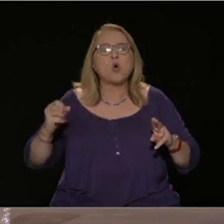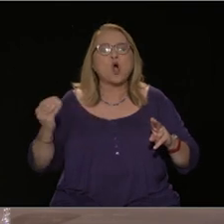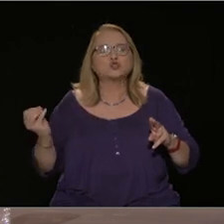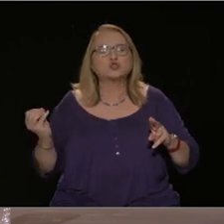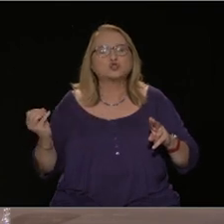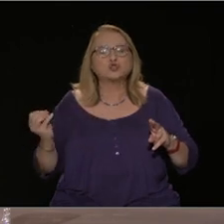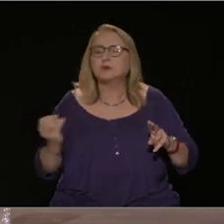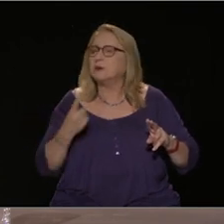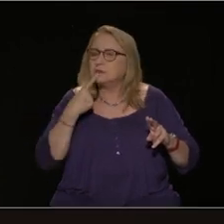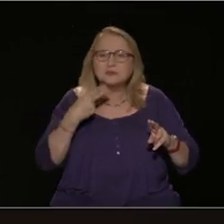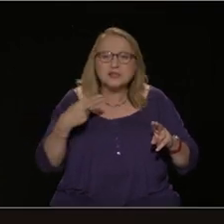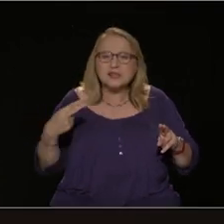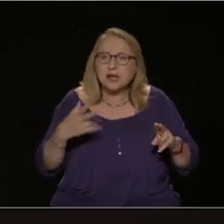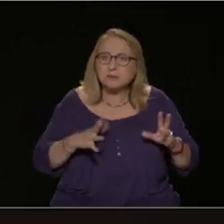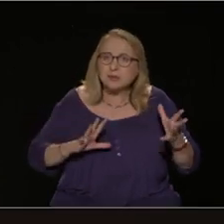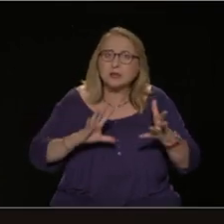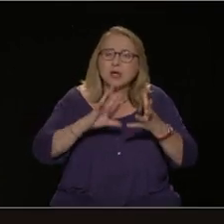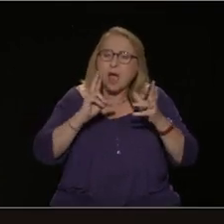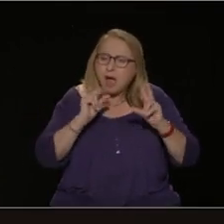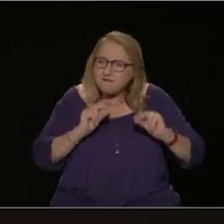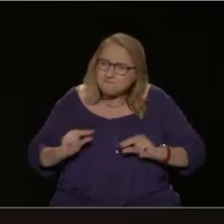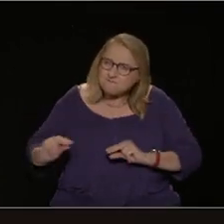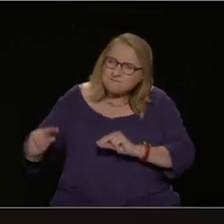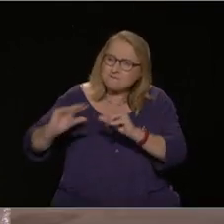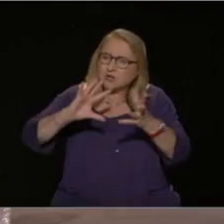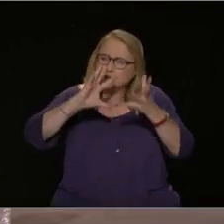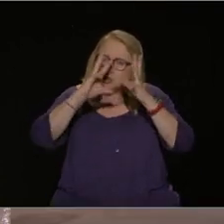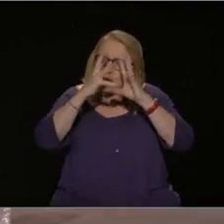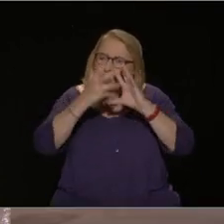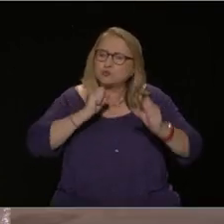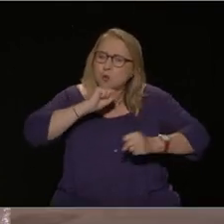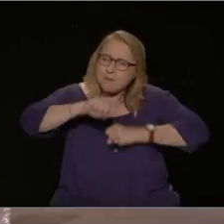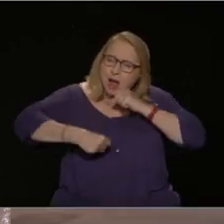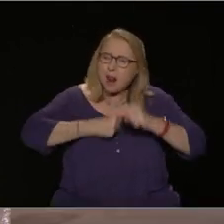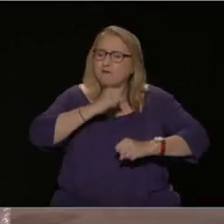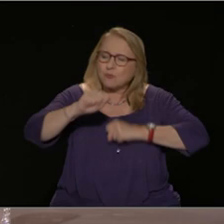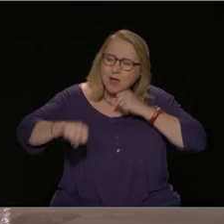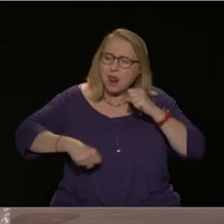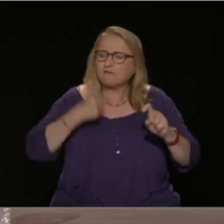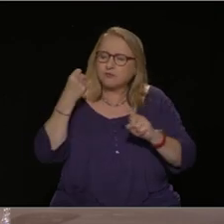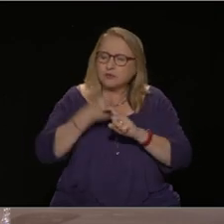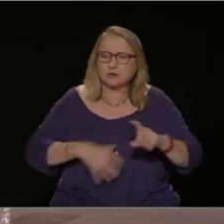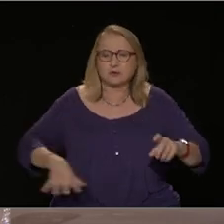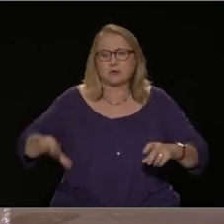δικά τους συμφέροντα για να μπορέσουν να σταματήσουν αυτή την πορεία. Ειδικά δε στην Ευρώπη,